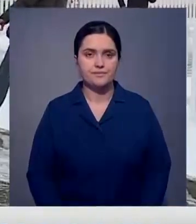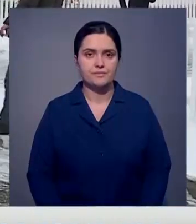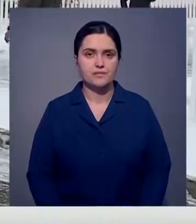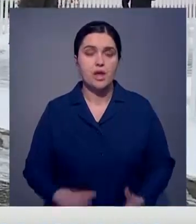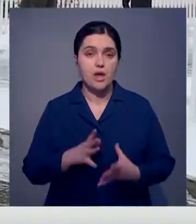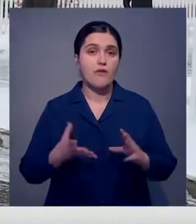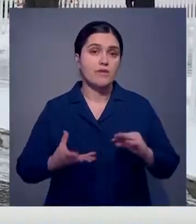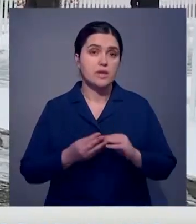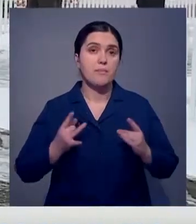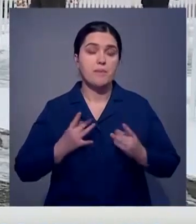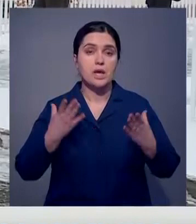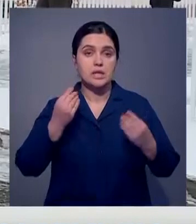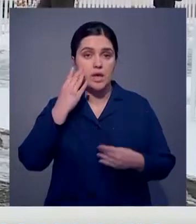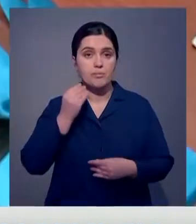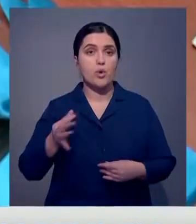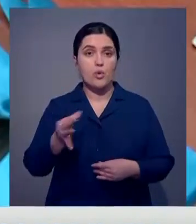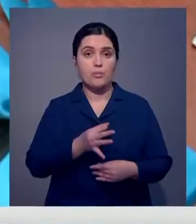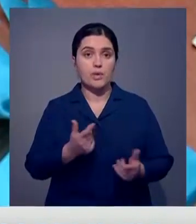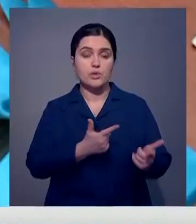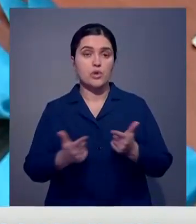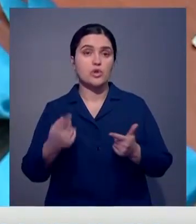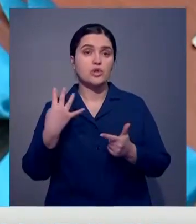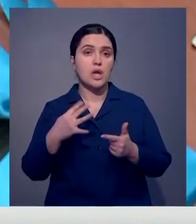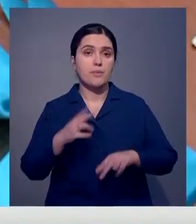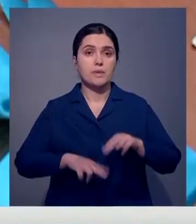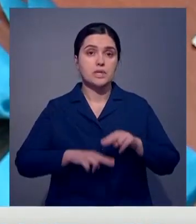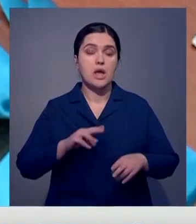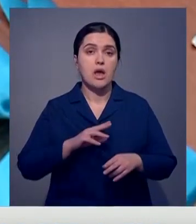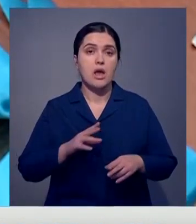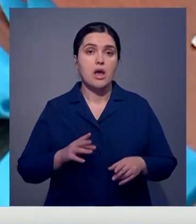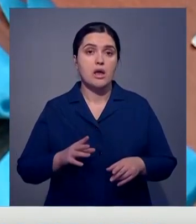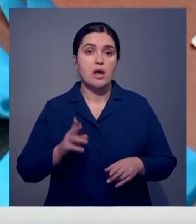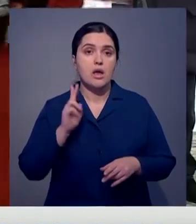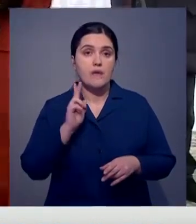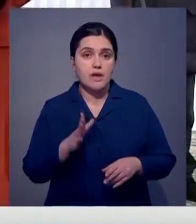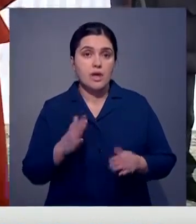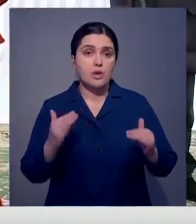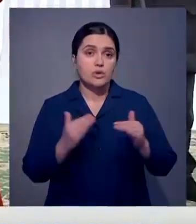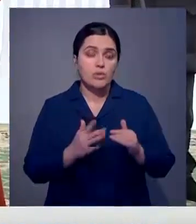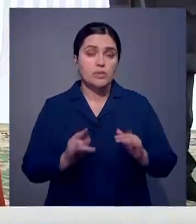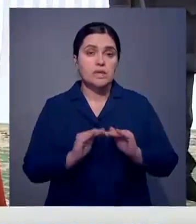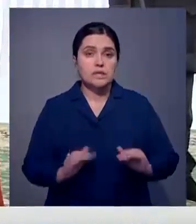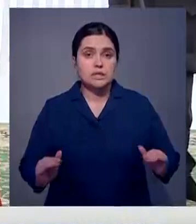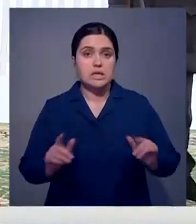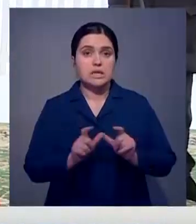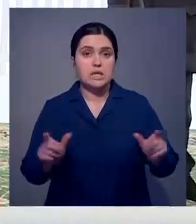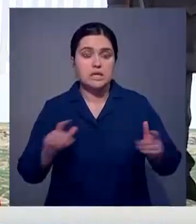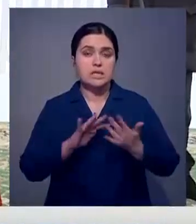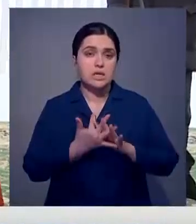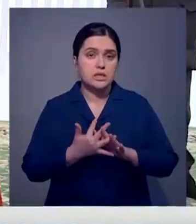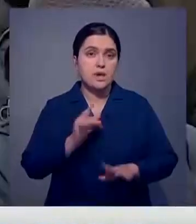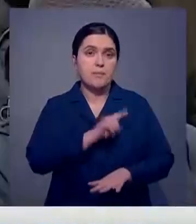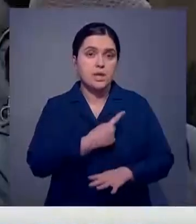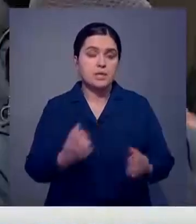В целом же в праздничные дни в Алматинской области сдано около 40 объектов. Вместе с жилыми домами в строй введены детские сады,